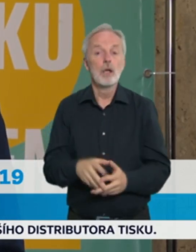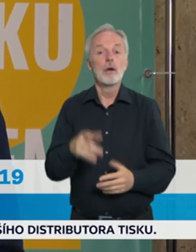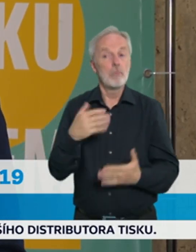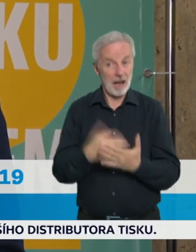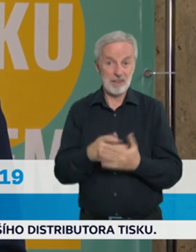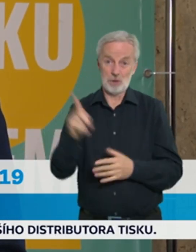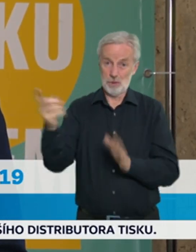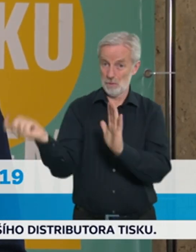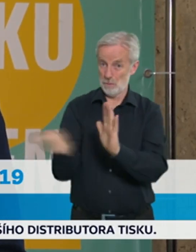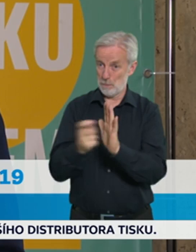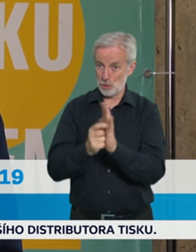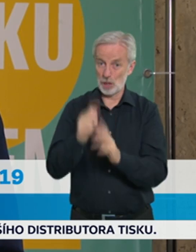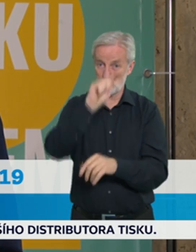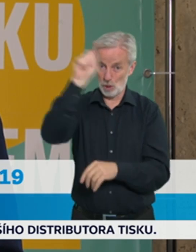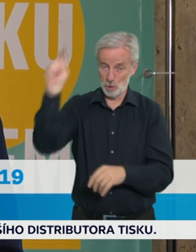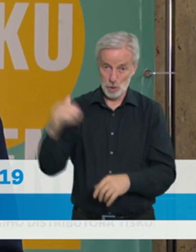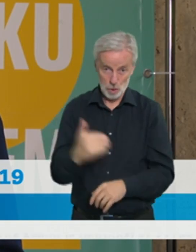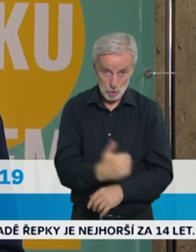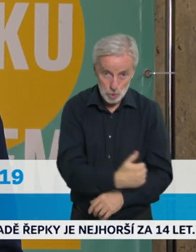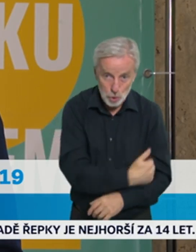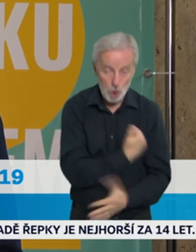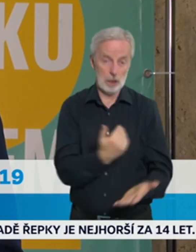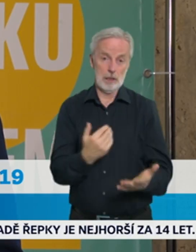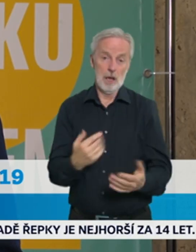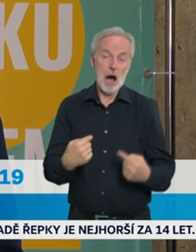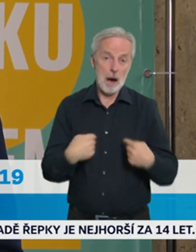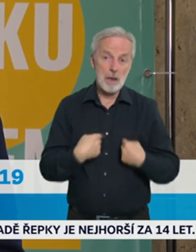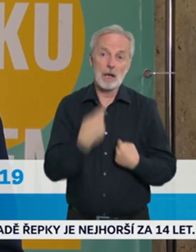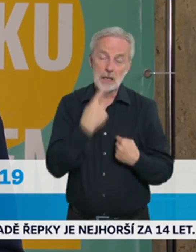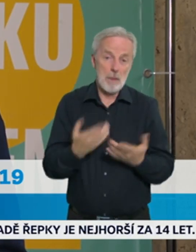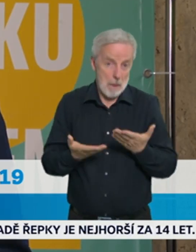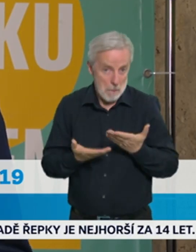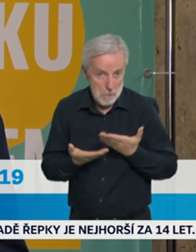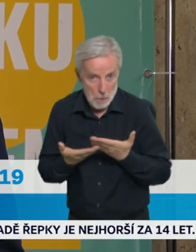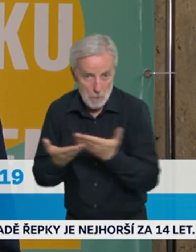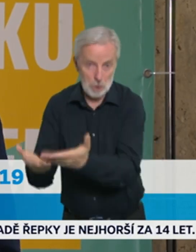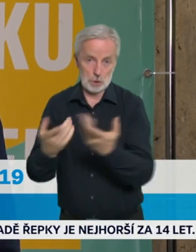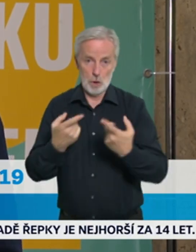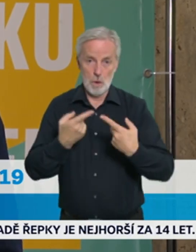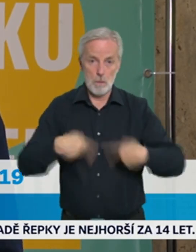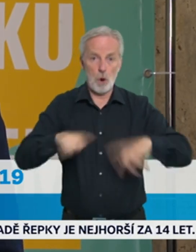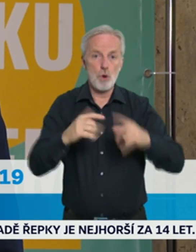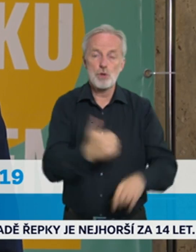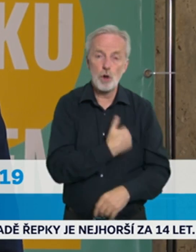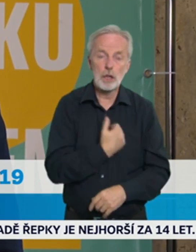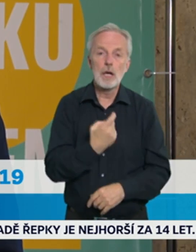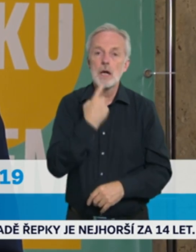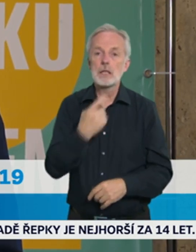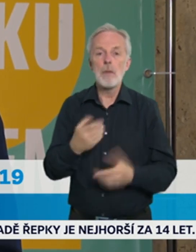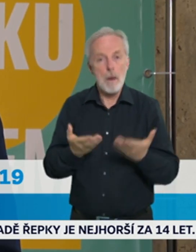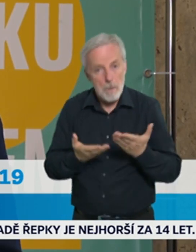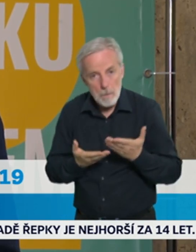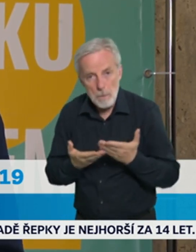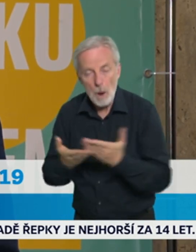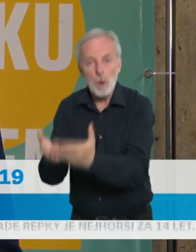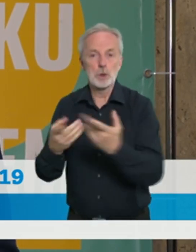chceme v tomto smíru trošku ulehčit dětem a jich rodičům, tak, aby nemuseli při tom pozitivním